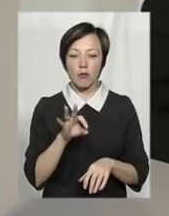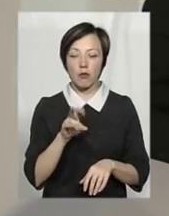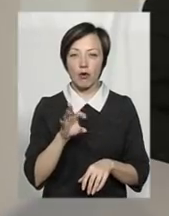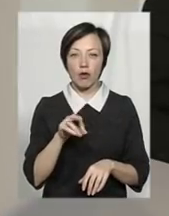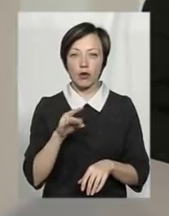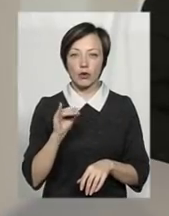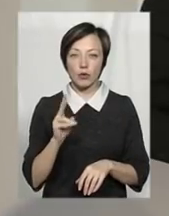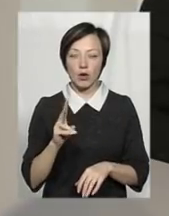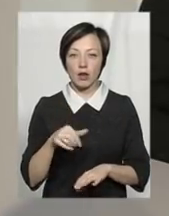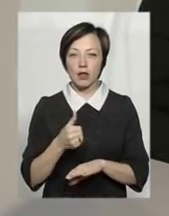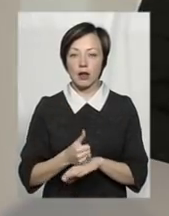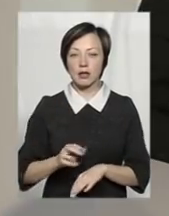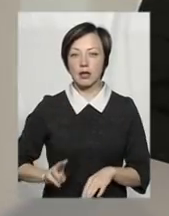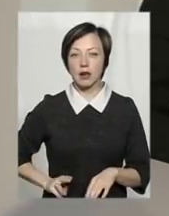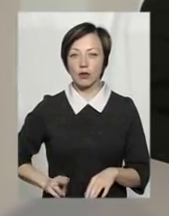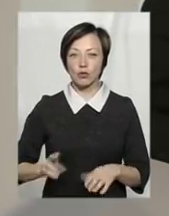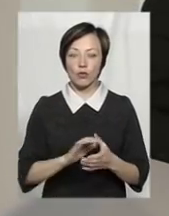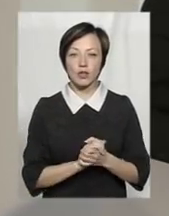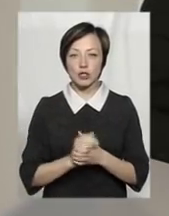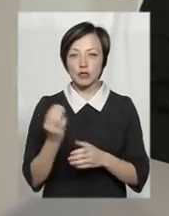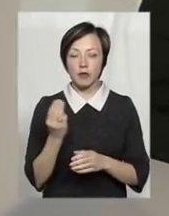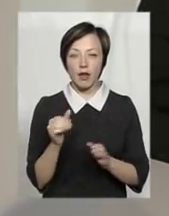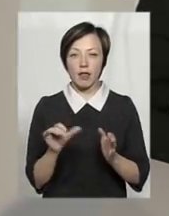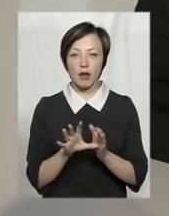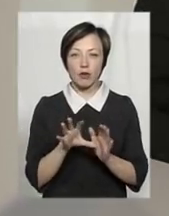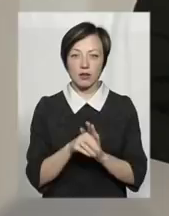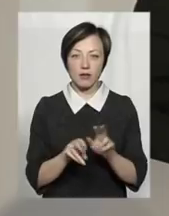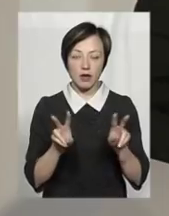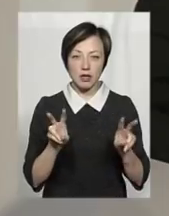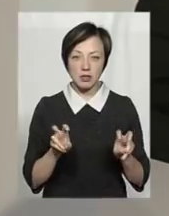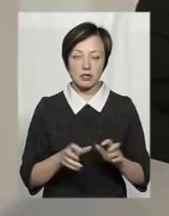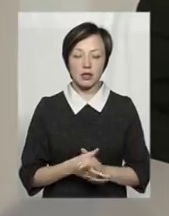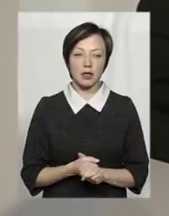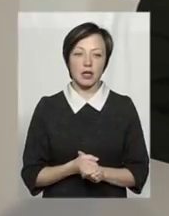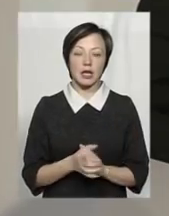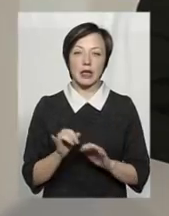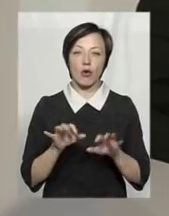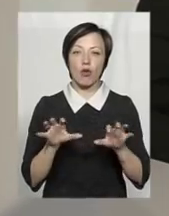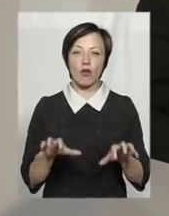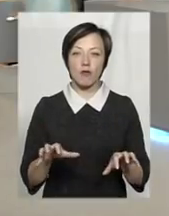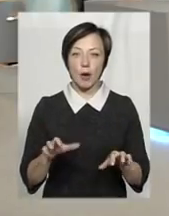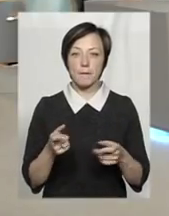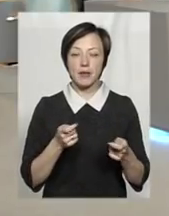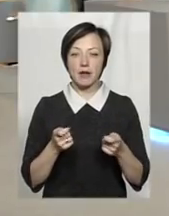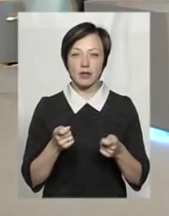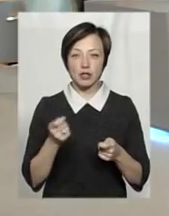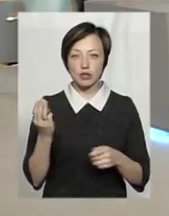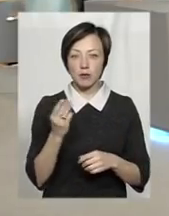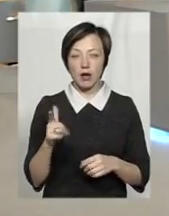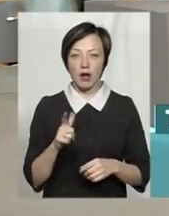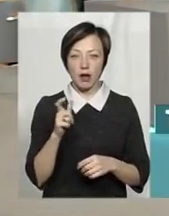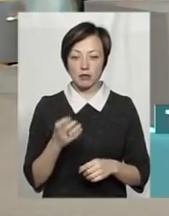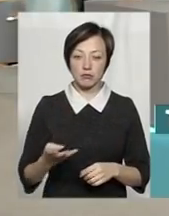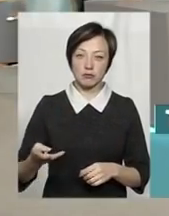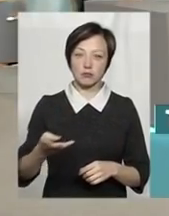генеральний директор товариства з обмеженою відповідальністю «Шепетівка Енергоінвест» Олександр Пустовійт і голова правління ПАД «Шепетівка ГАЗ» Володимир